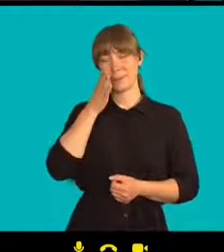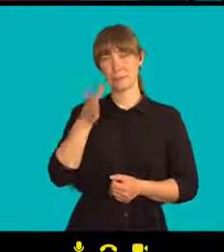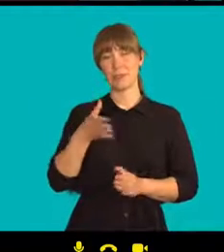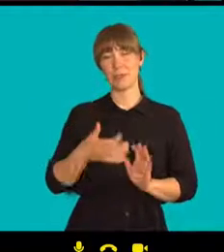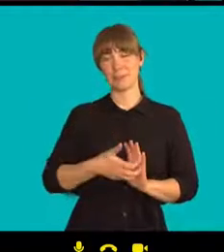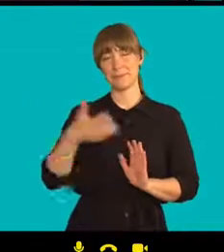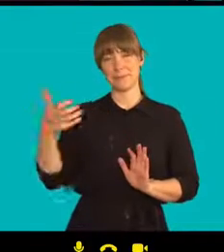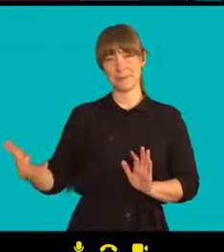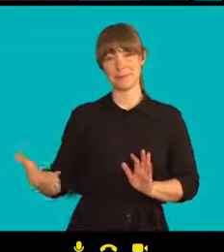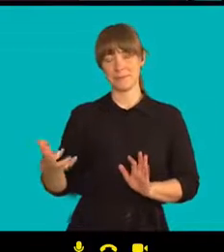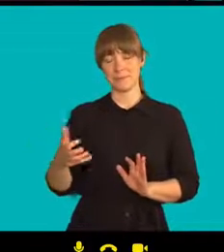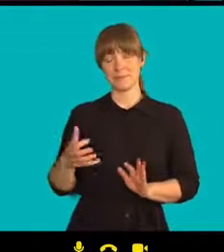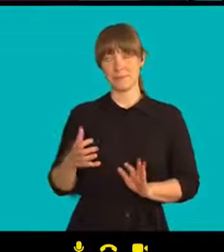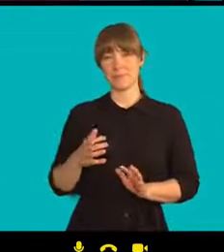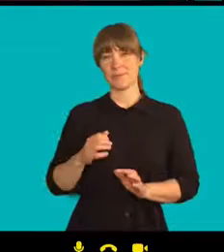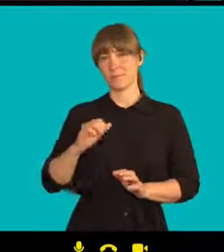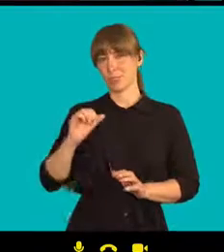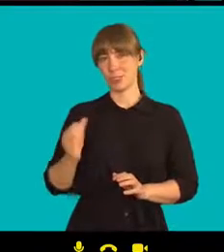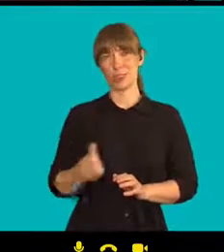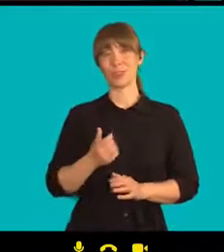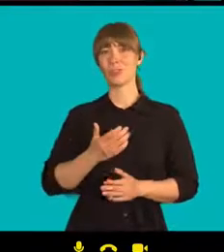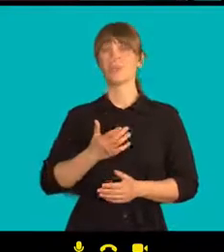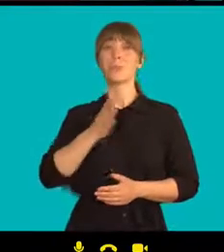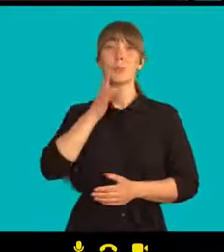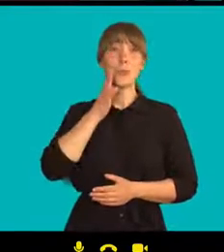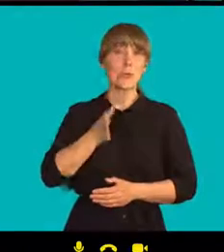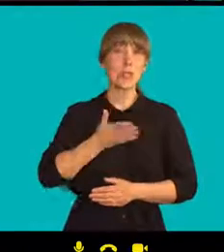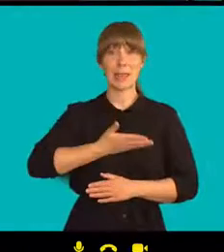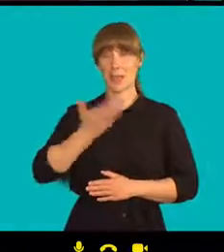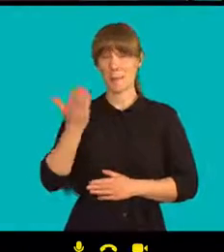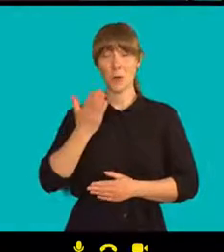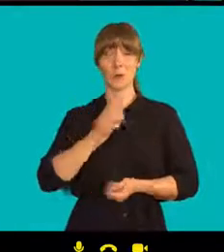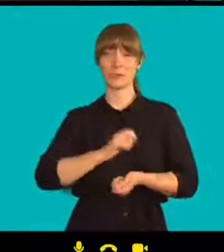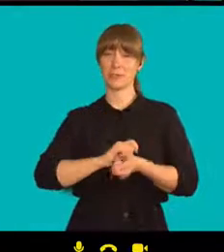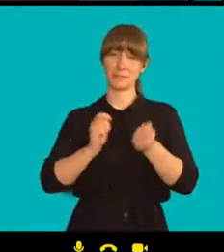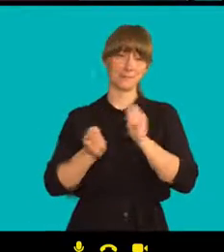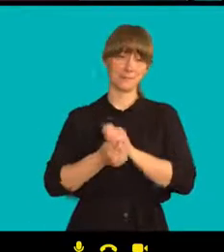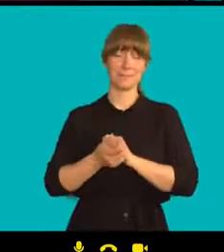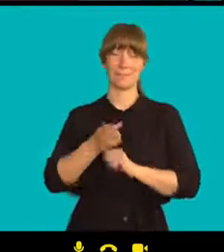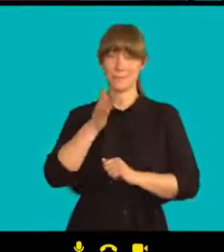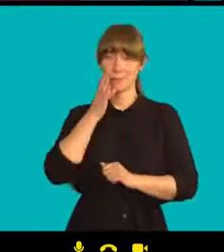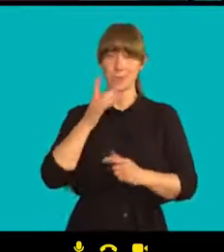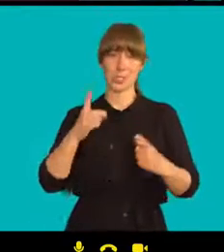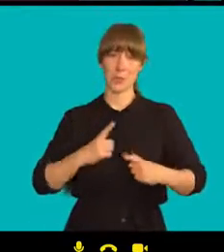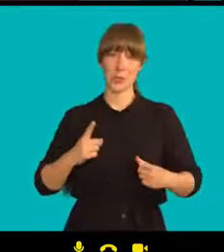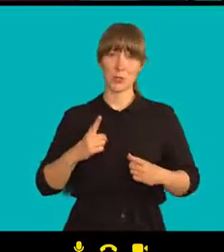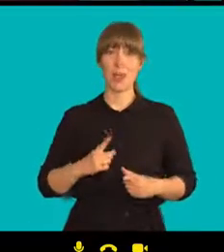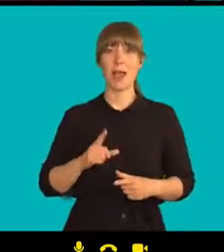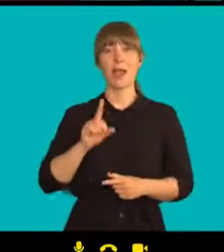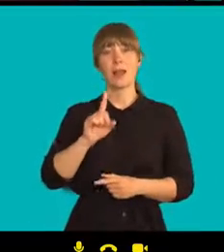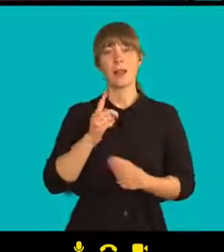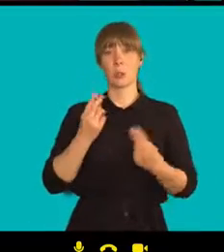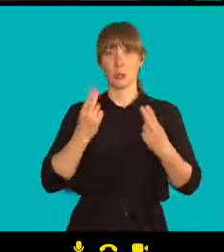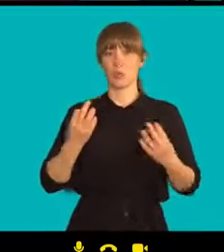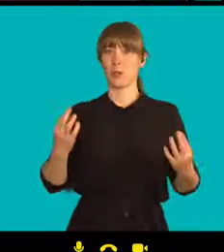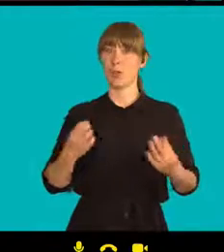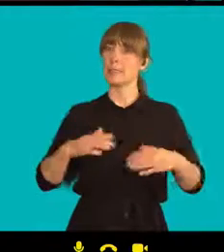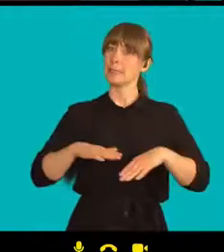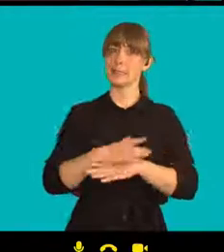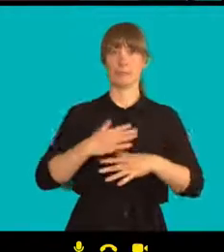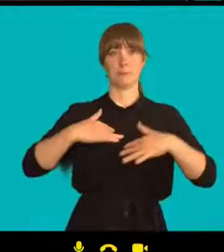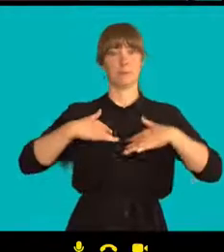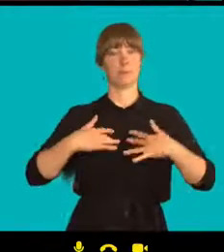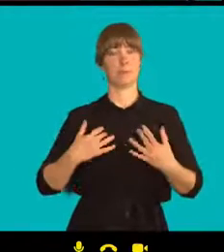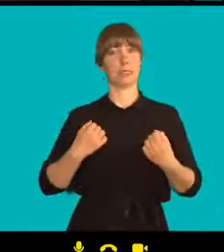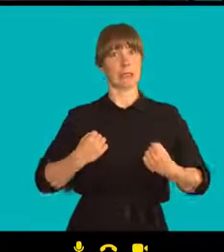že si budeme muset ještě trošku počkat na demokracii, ale měla bych říct, že já osobně jsem plná energie